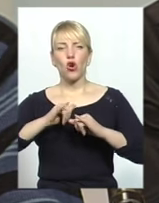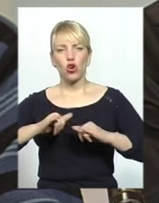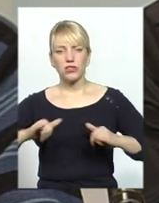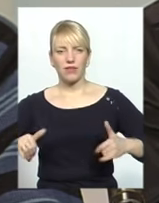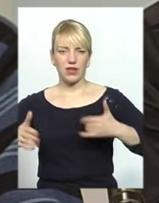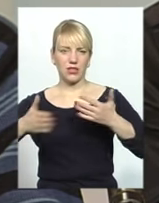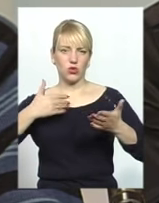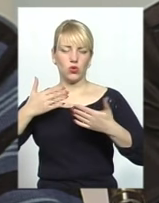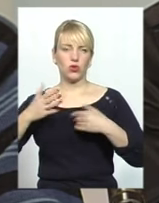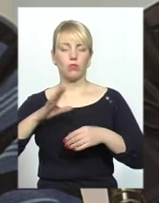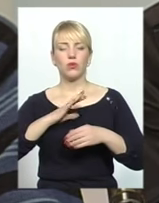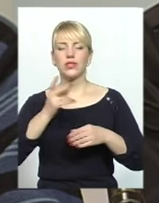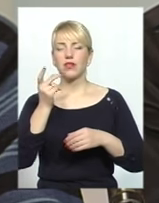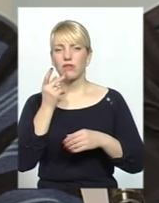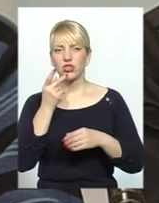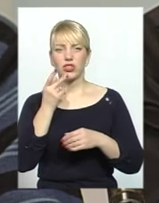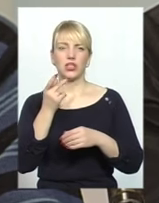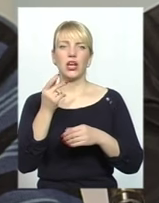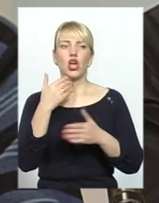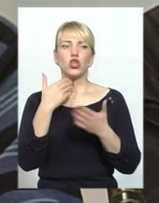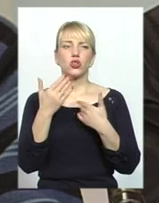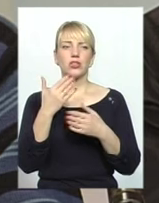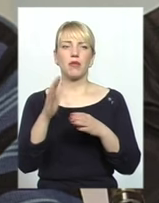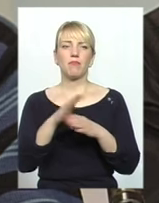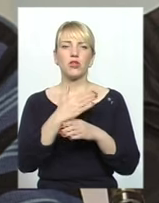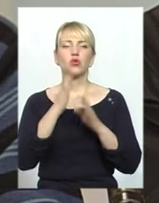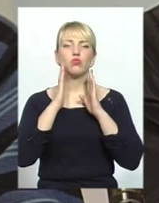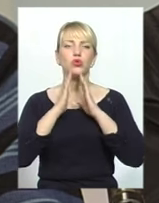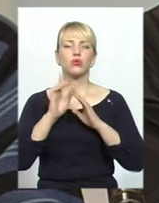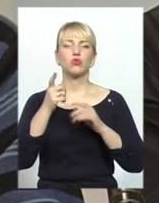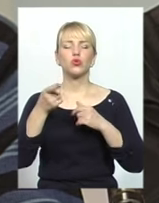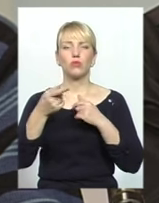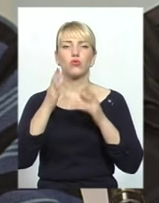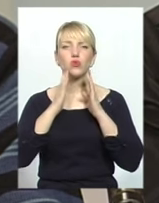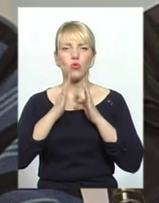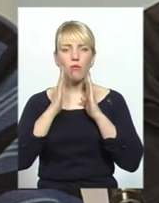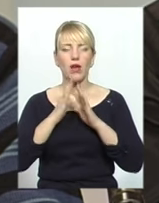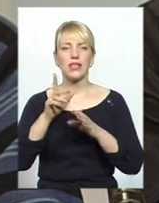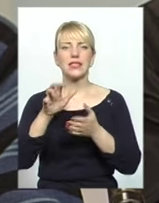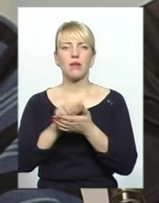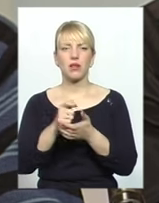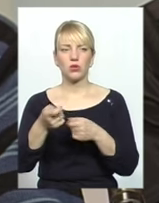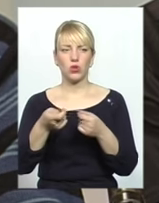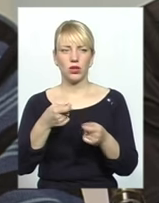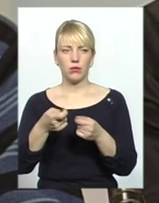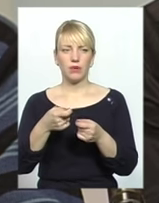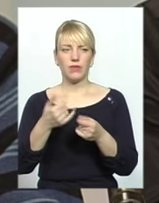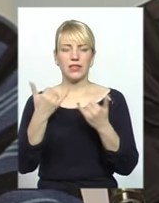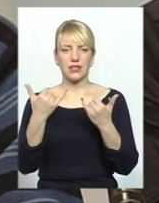стосунки між мусульманами, вони завжди займалися торгівлею, були в інших країнах і так далі. І зараз